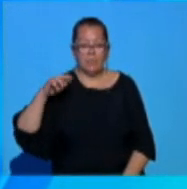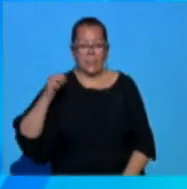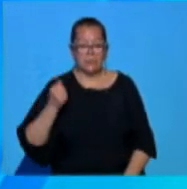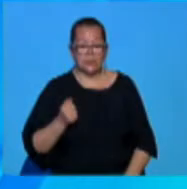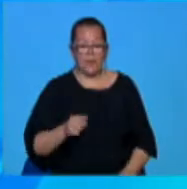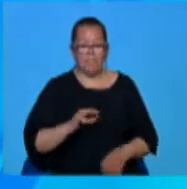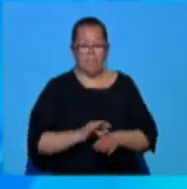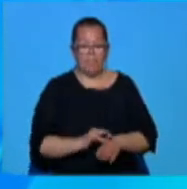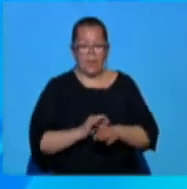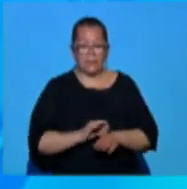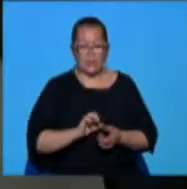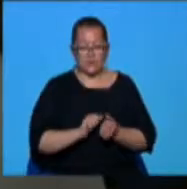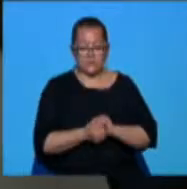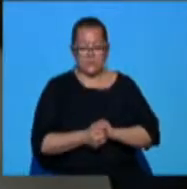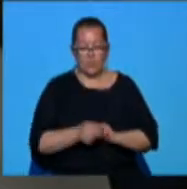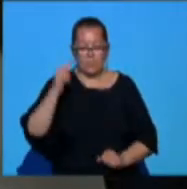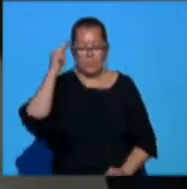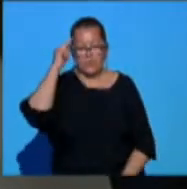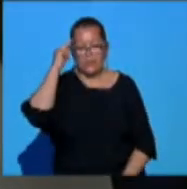psihologie.